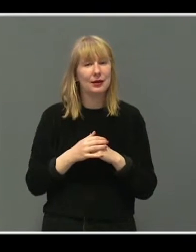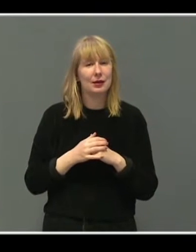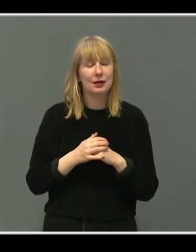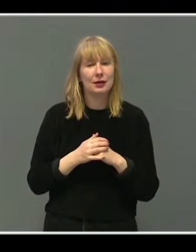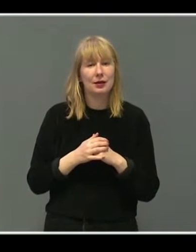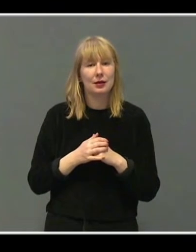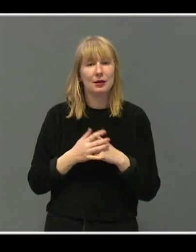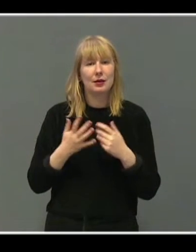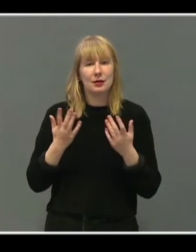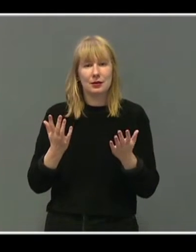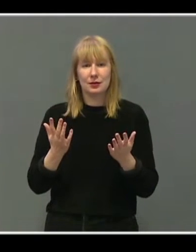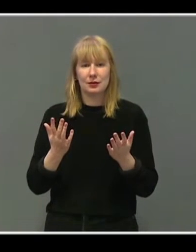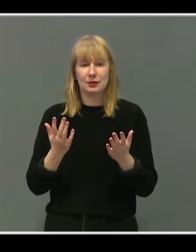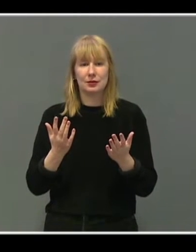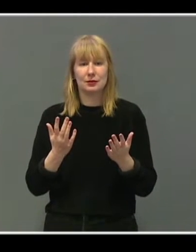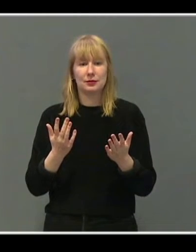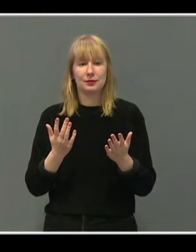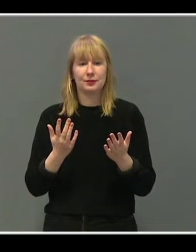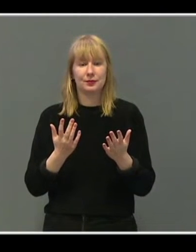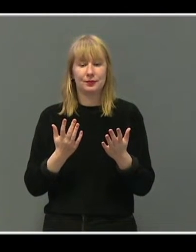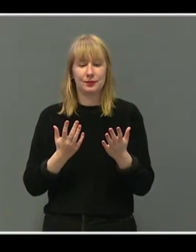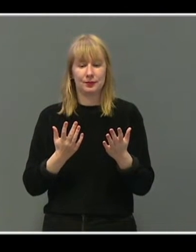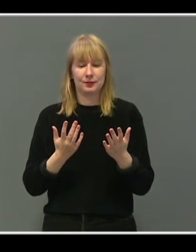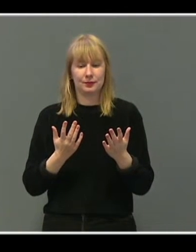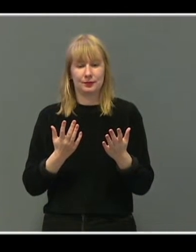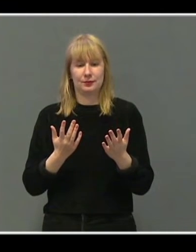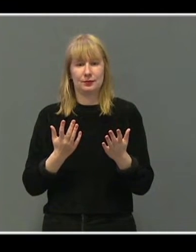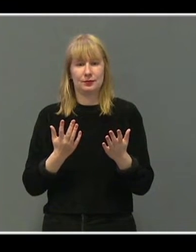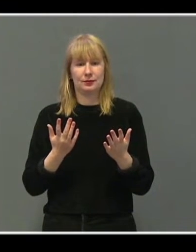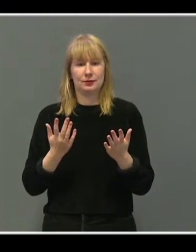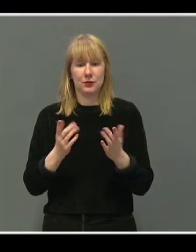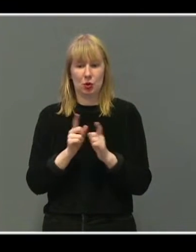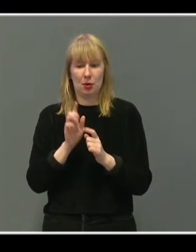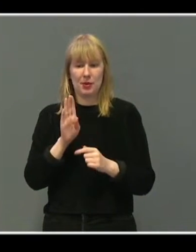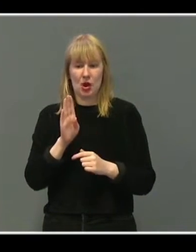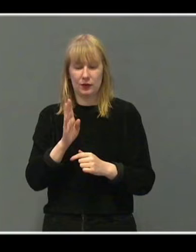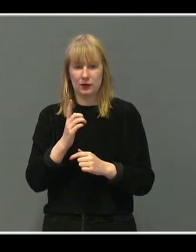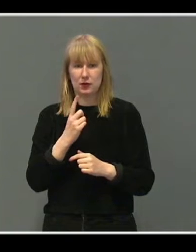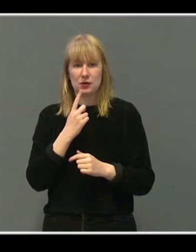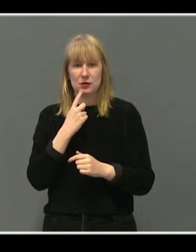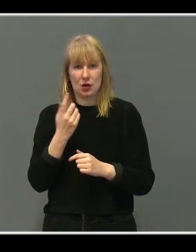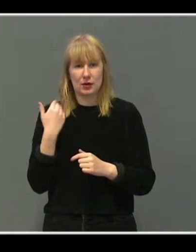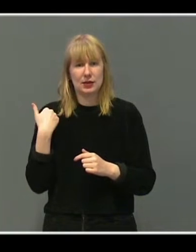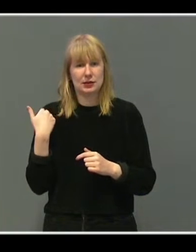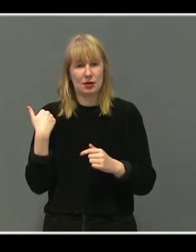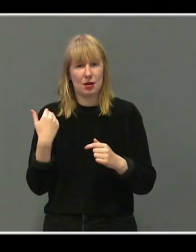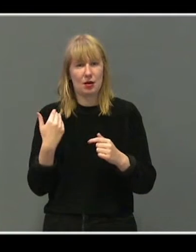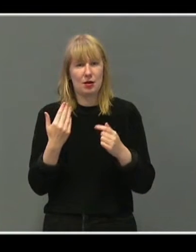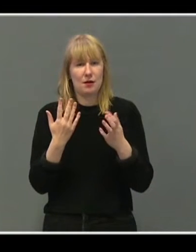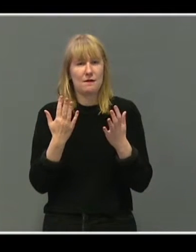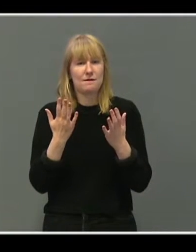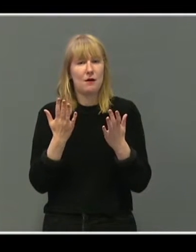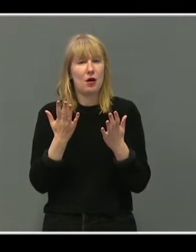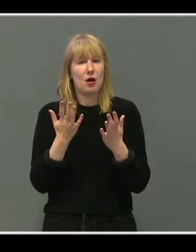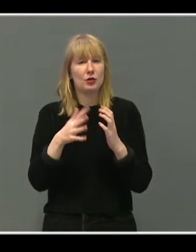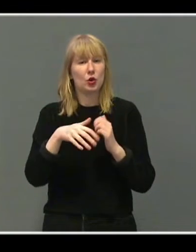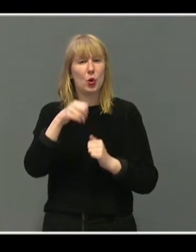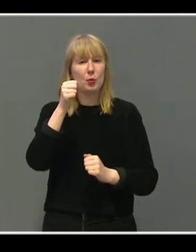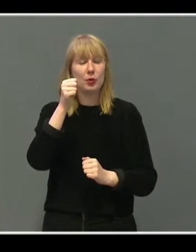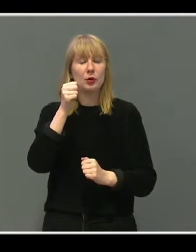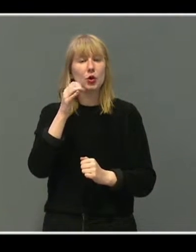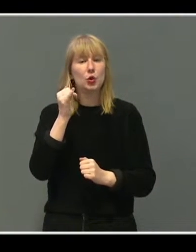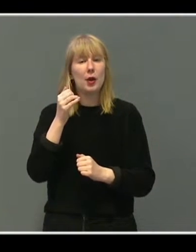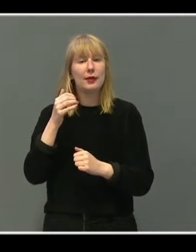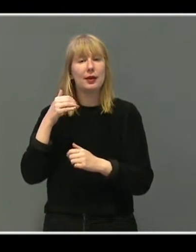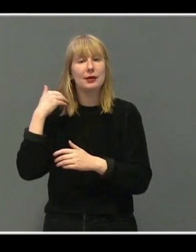man fikk forklart det som ettertid har vært forstått- -"og som jeg synes også Beate snakker veldig godt om." Det er et generasjonsfenomen.